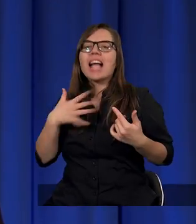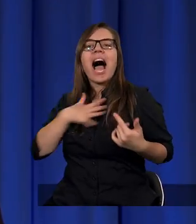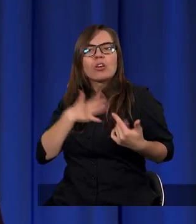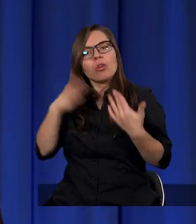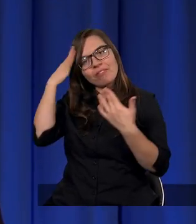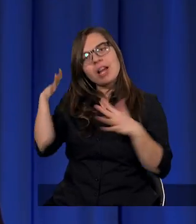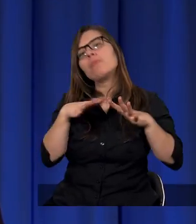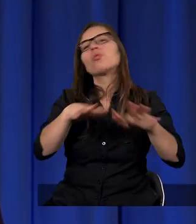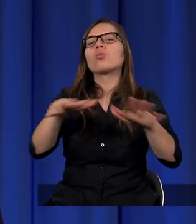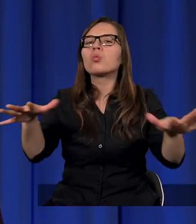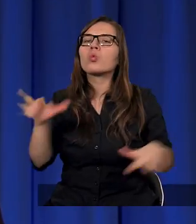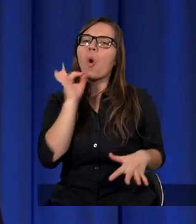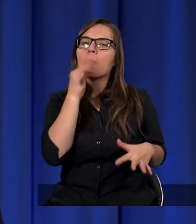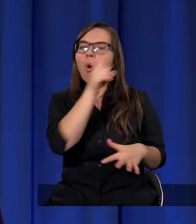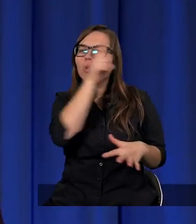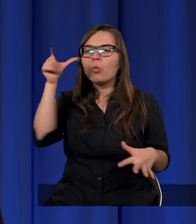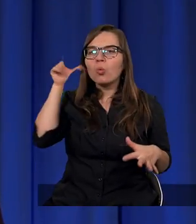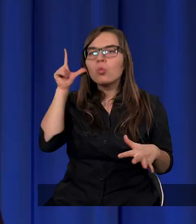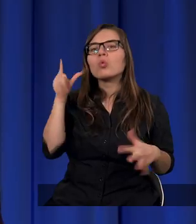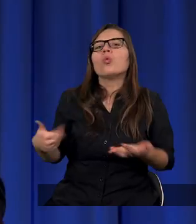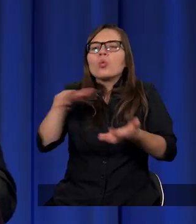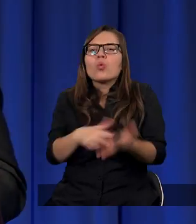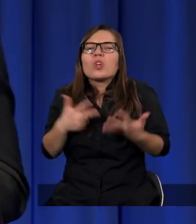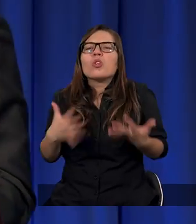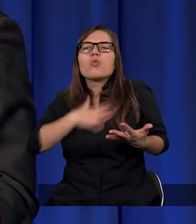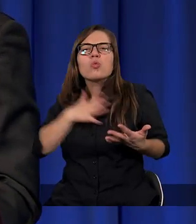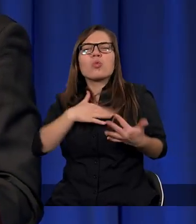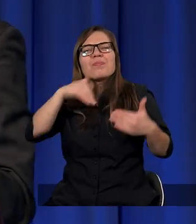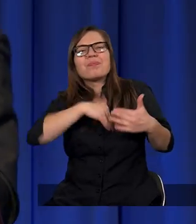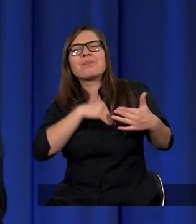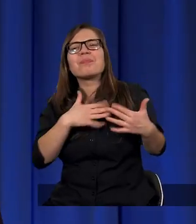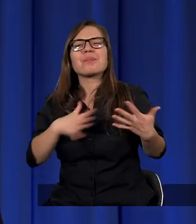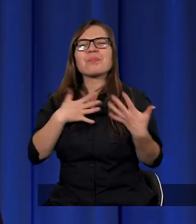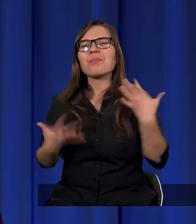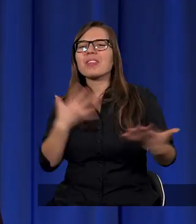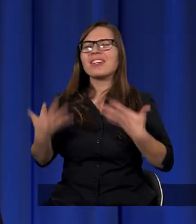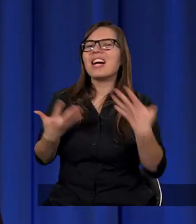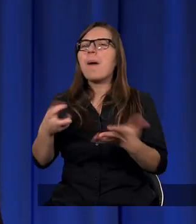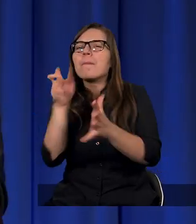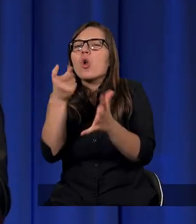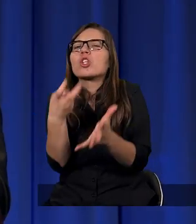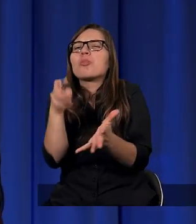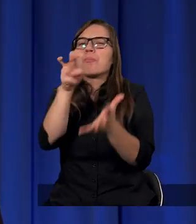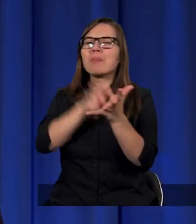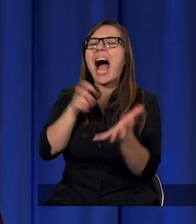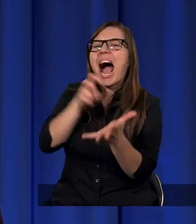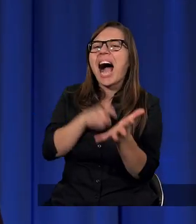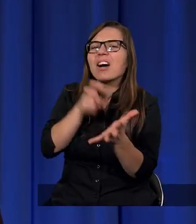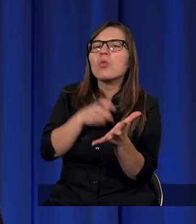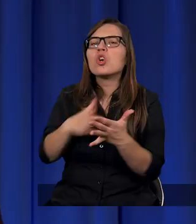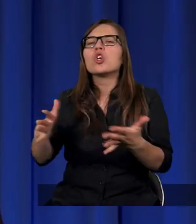ludzi, młodych wyznawców w naszym kościele, którzy też odczuwają to w taki sposób jak ja, że ja potrzebuję coś